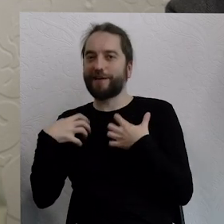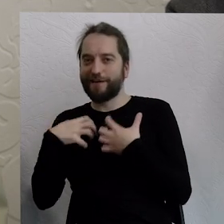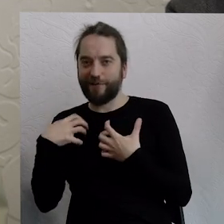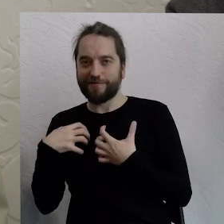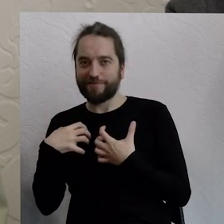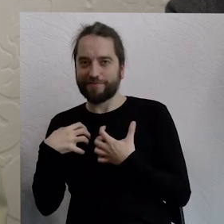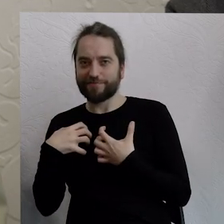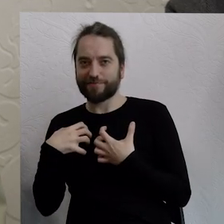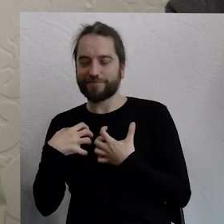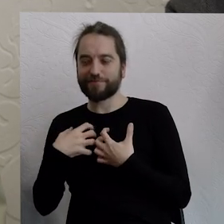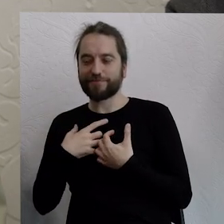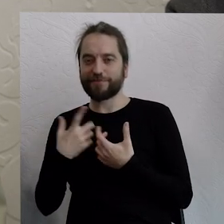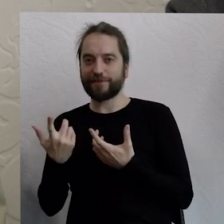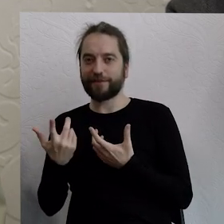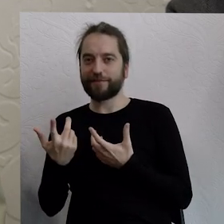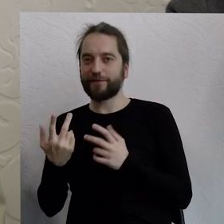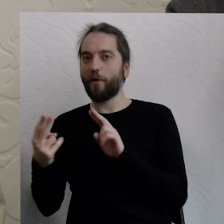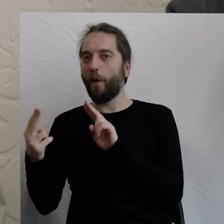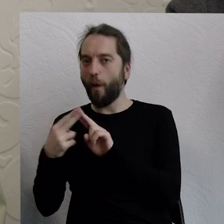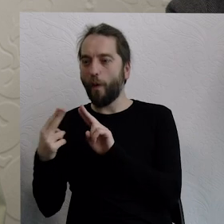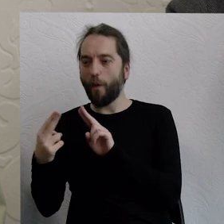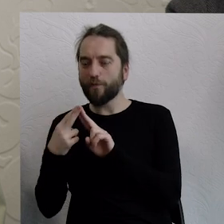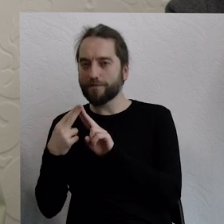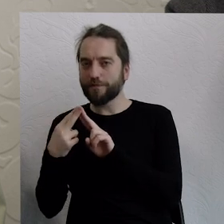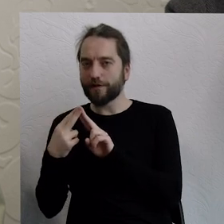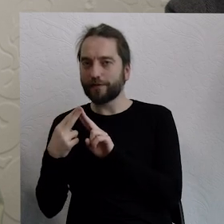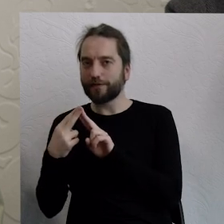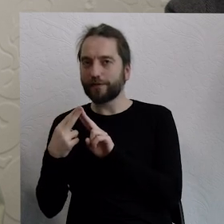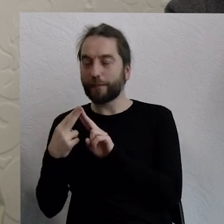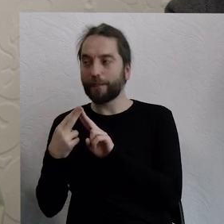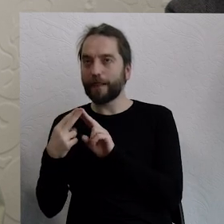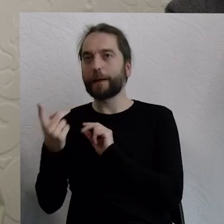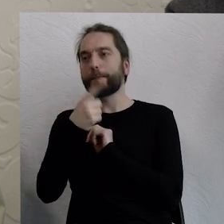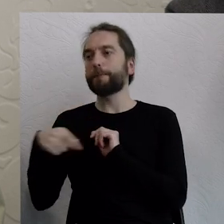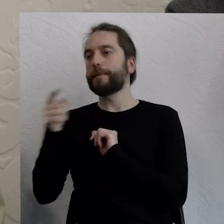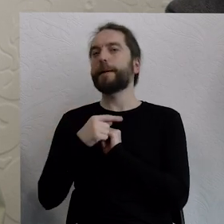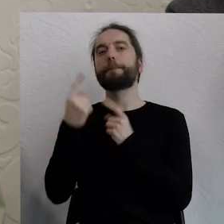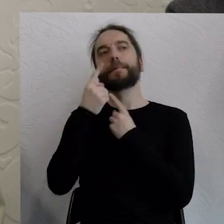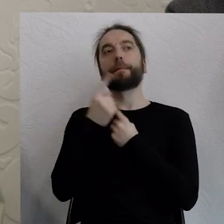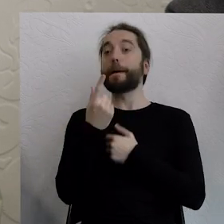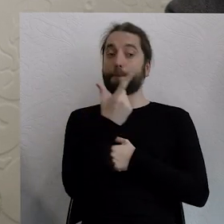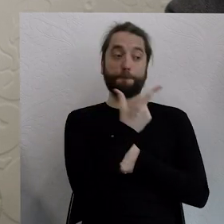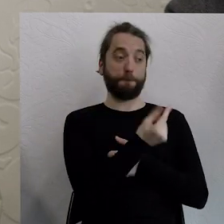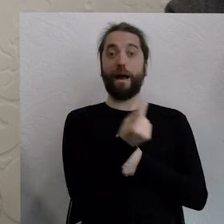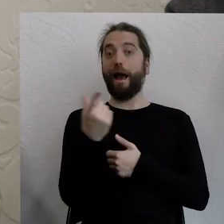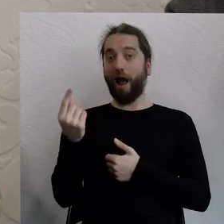bo kiedy myślimy partnersko o sobie i o tym, że